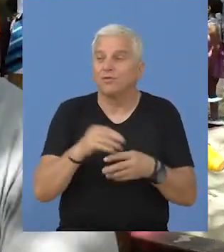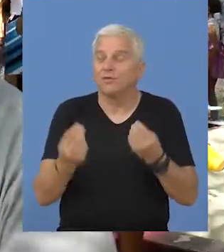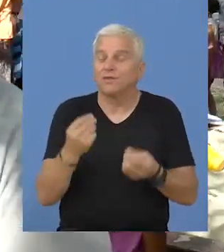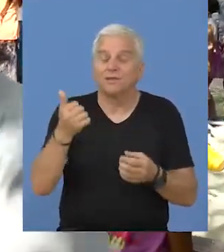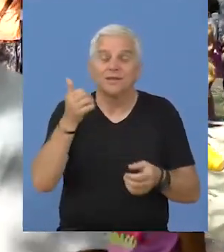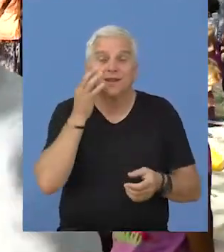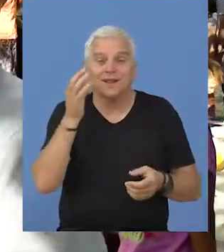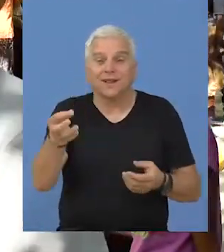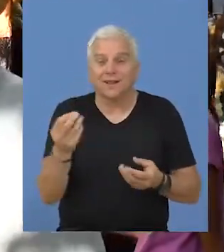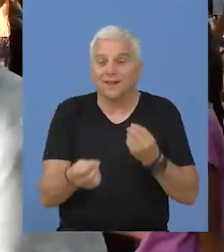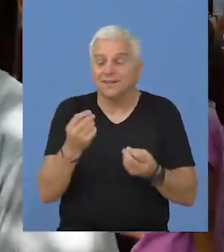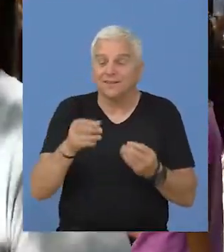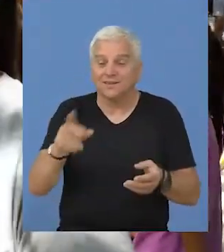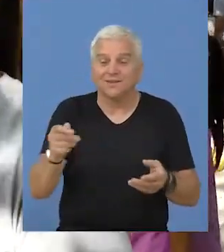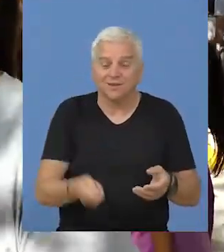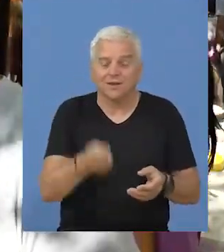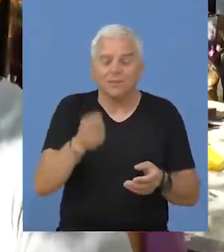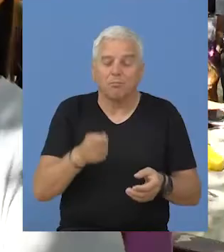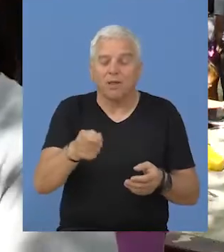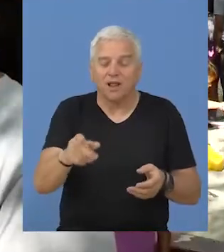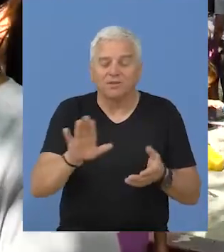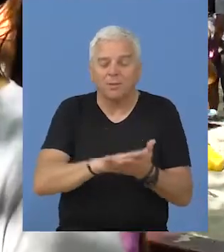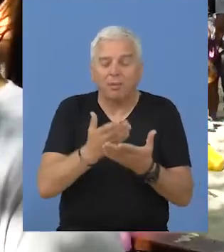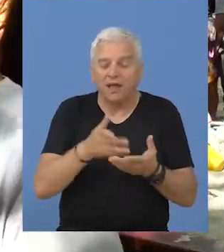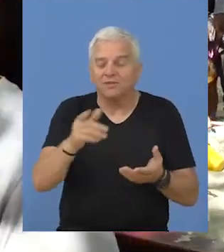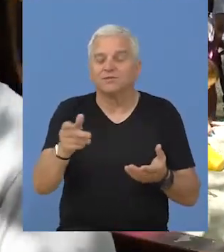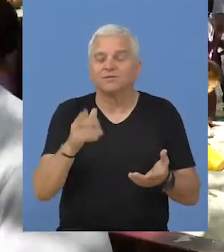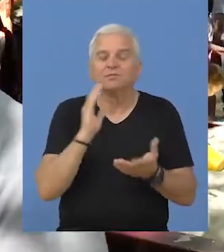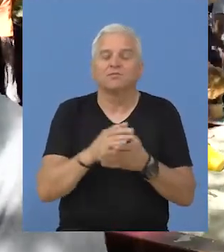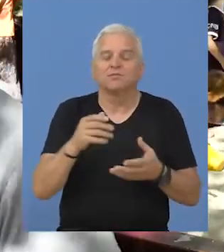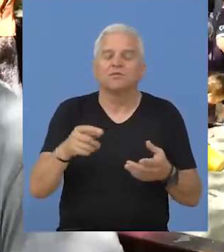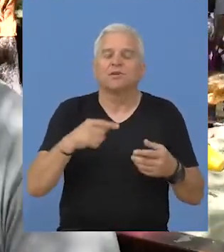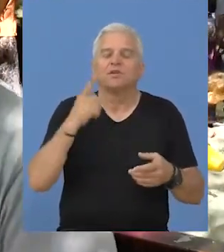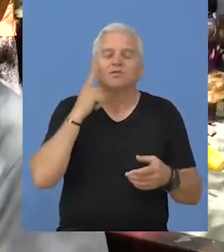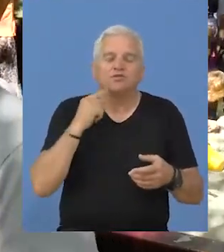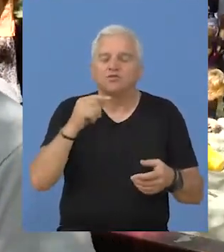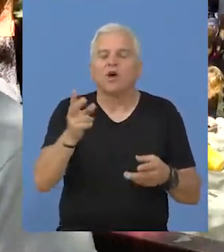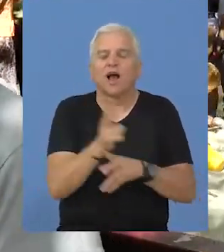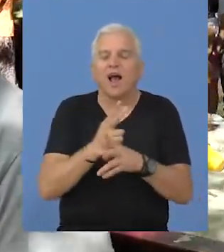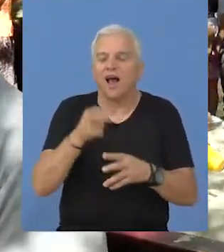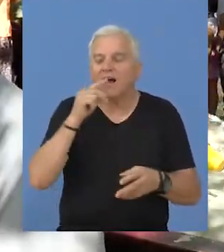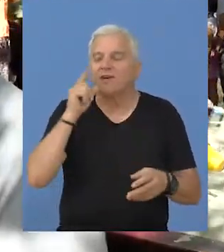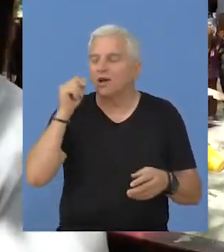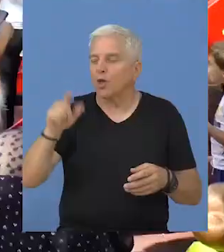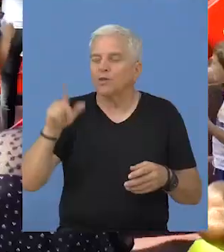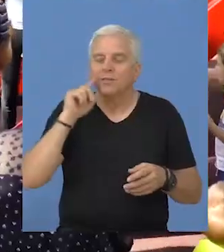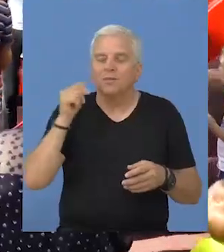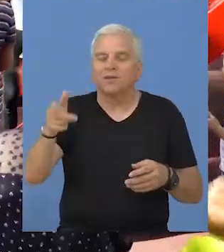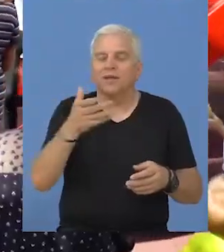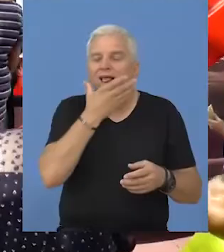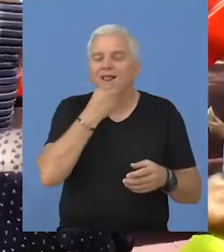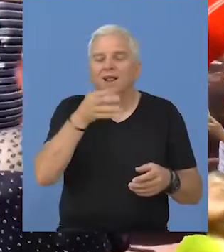tako jedan dan i da pečemo palačinke i da bude sokići, kafajka za roditelje.